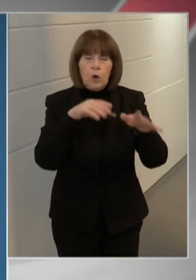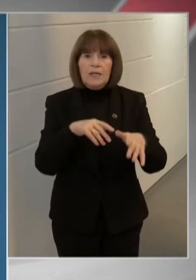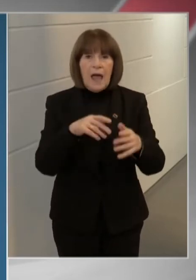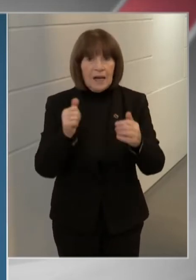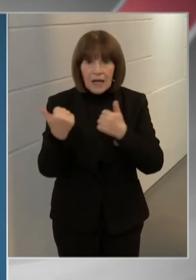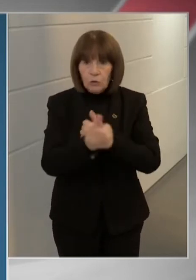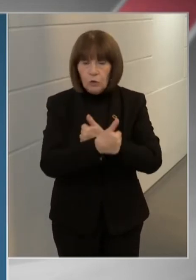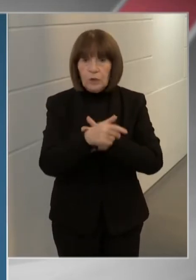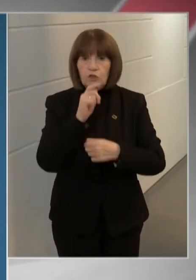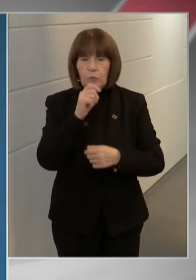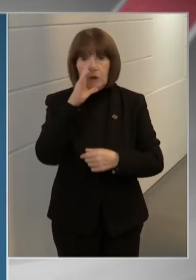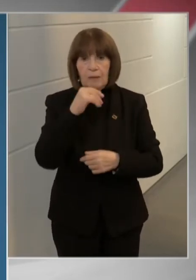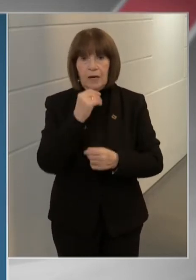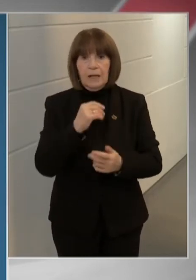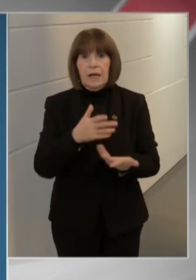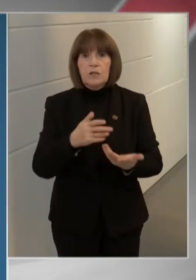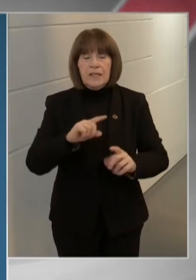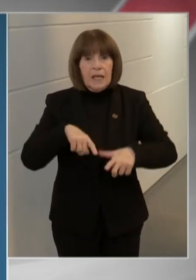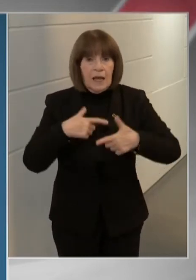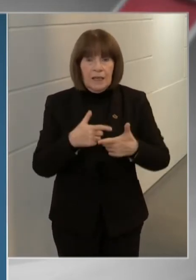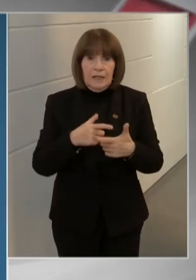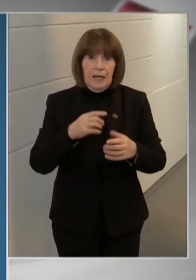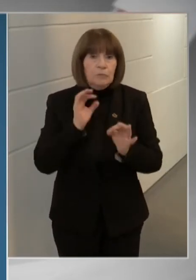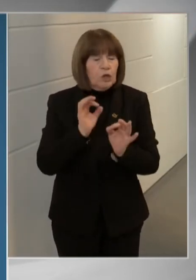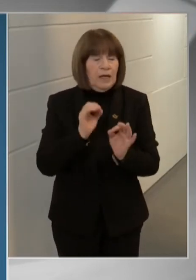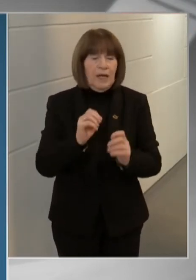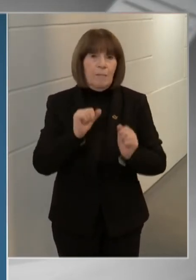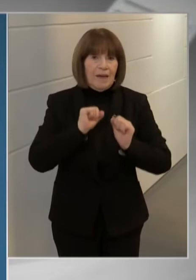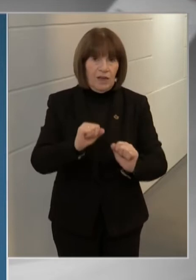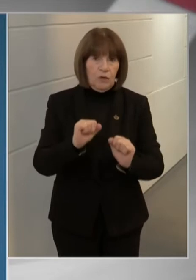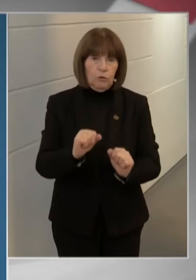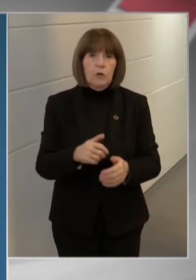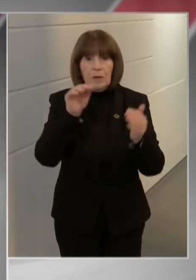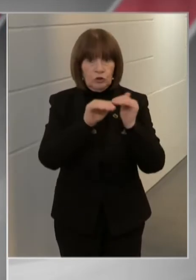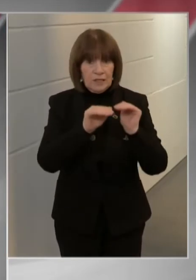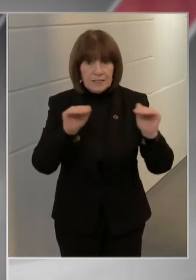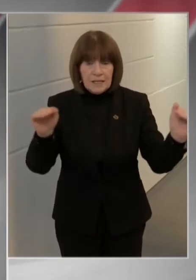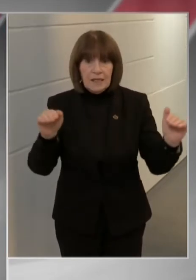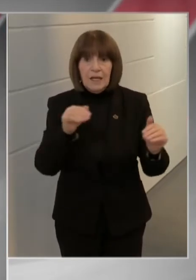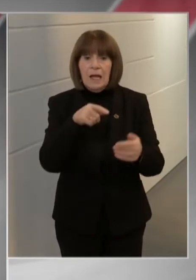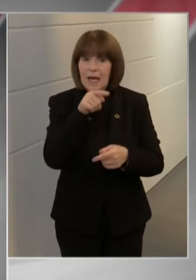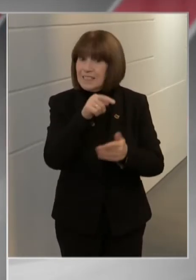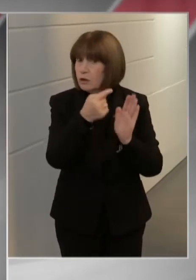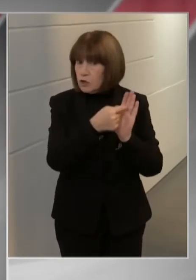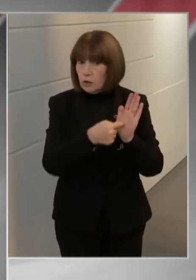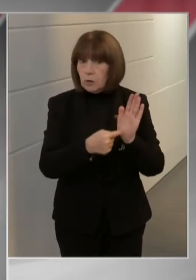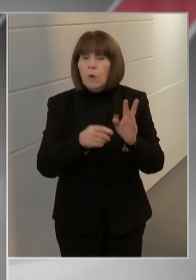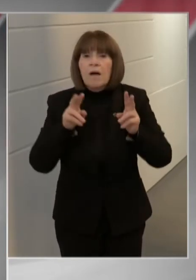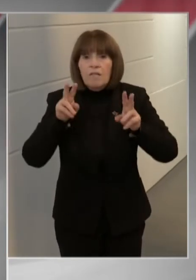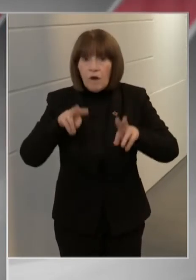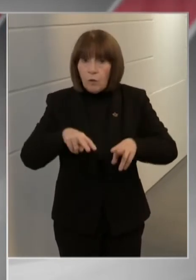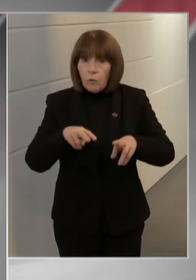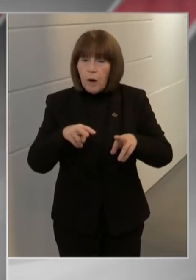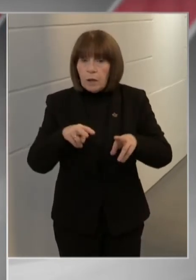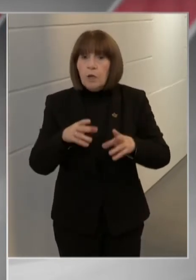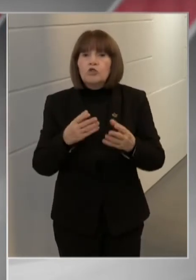illetve a magyar embereknek az életét, testébségét megvédjük, illetve a védettségét biztosítani tudjuk. A járványügyi adatok Magyarországon továbbra